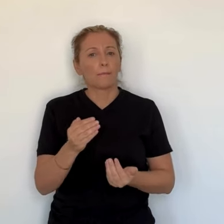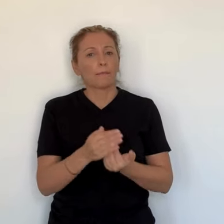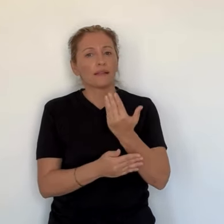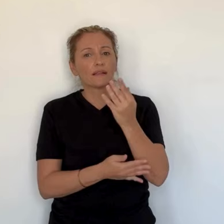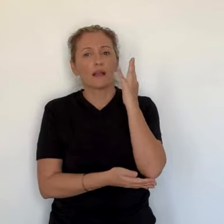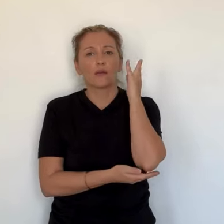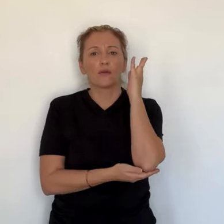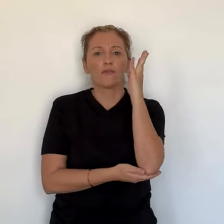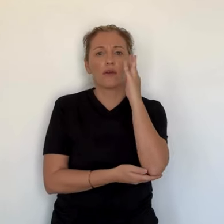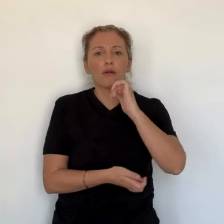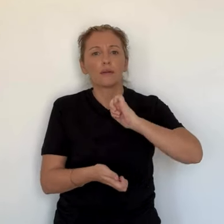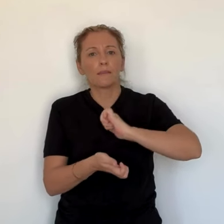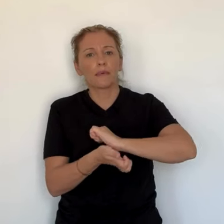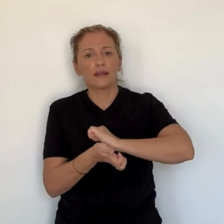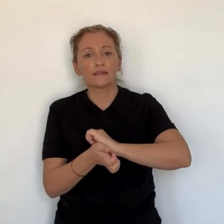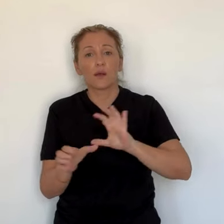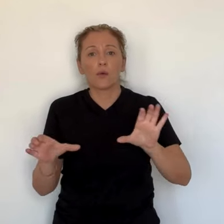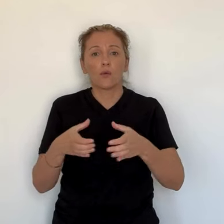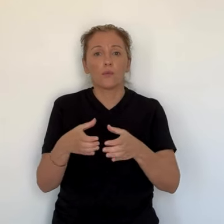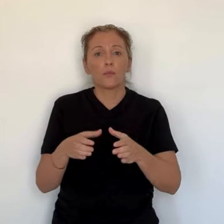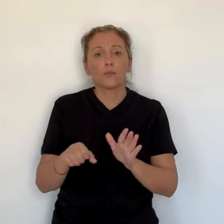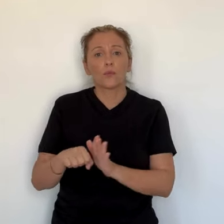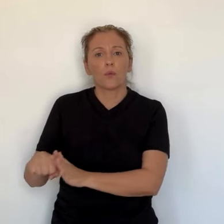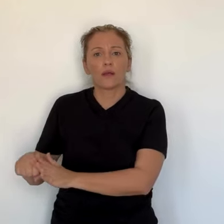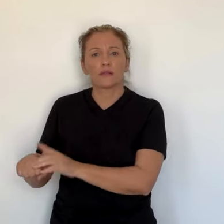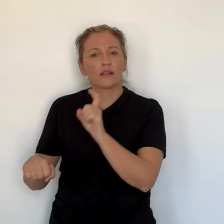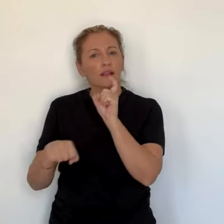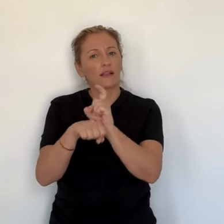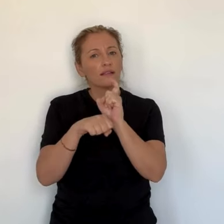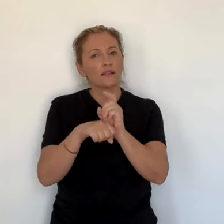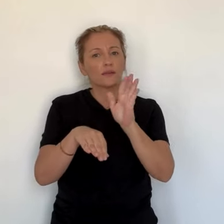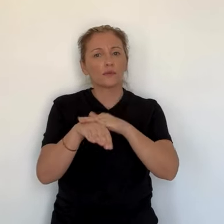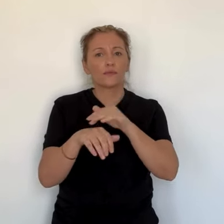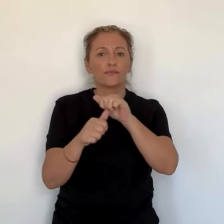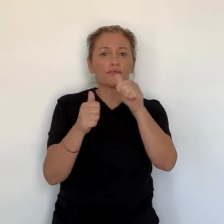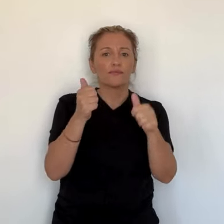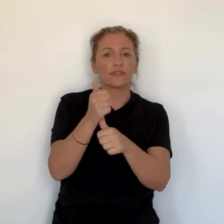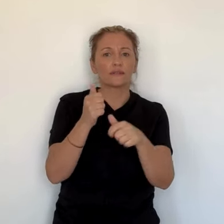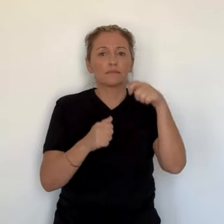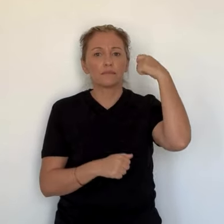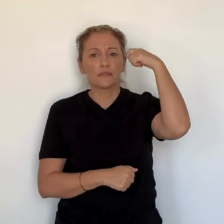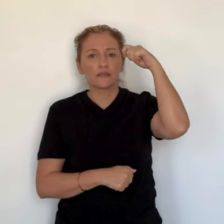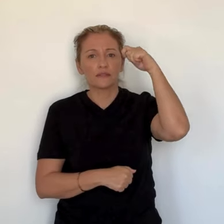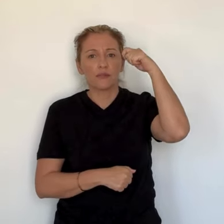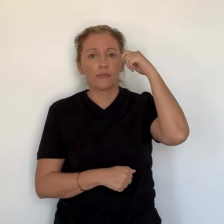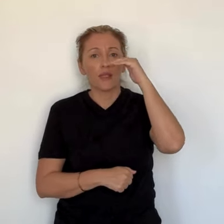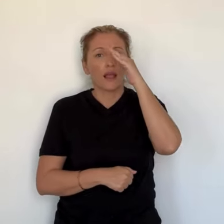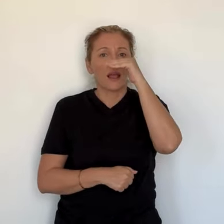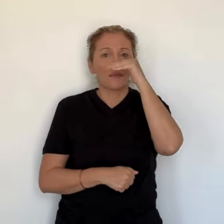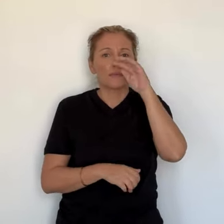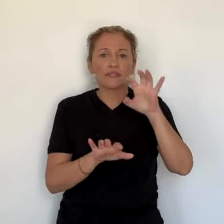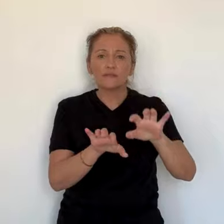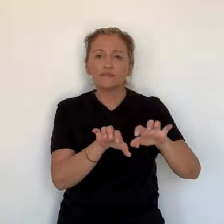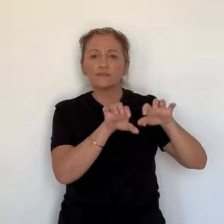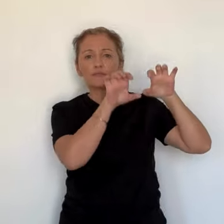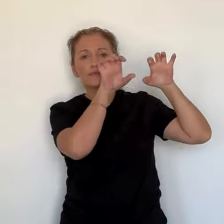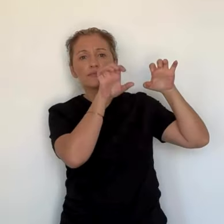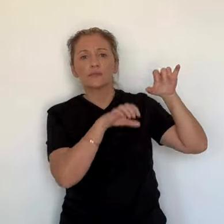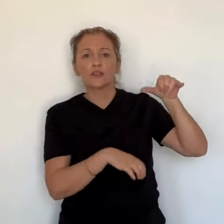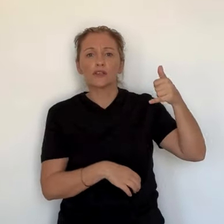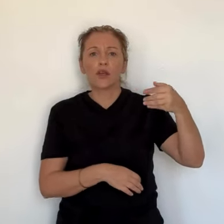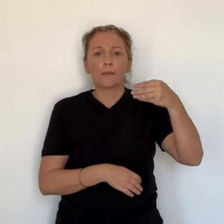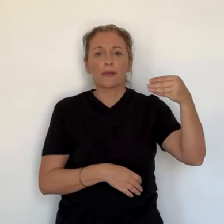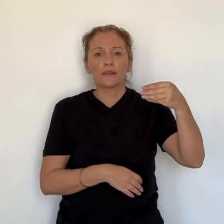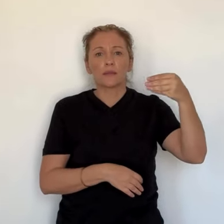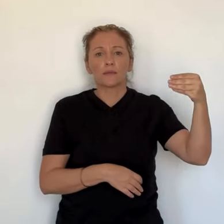'espoir avait été grand en 2015. Ce ton assez critique envers l'exécutif avait été donné dès le début de matinée par